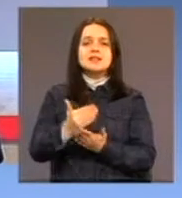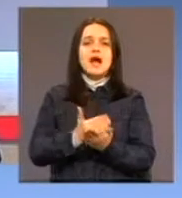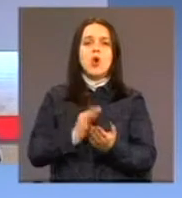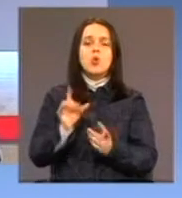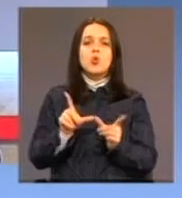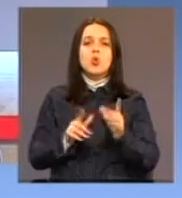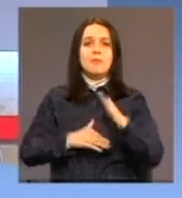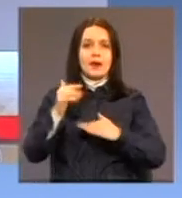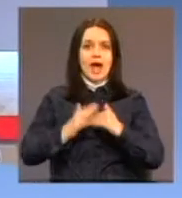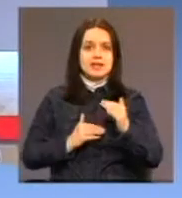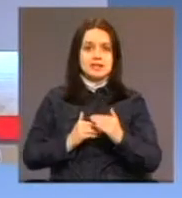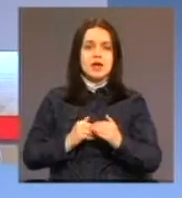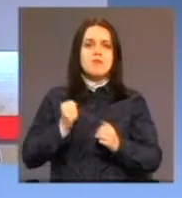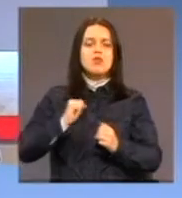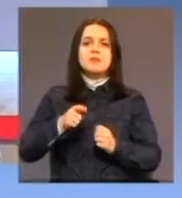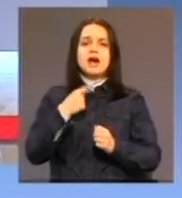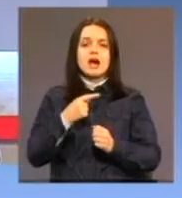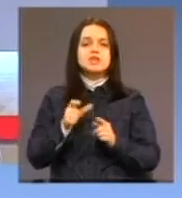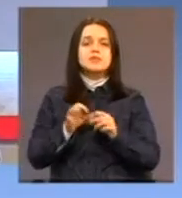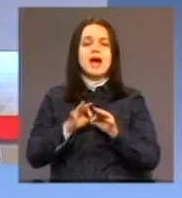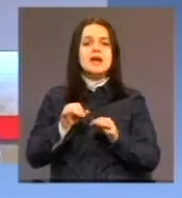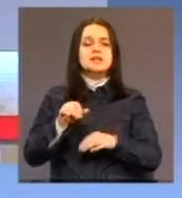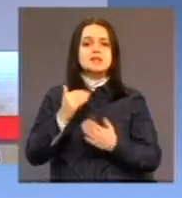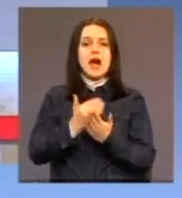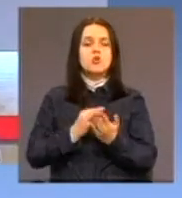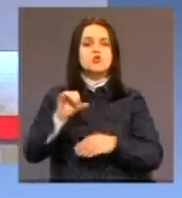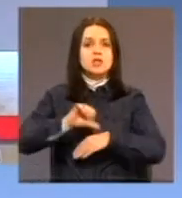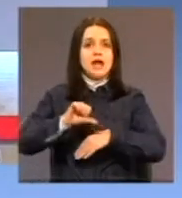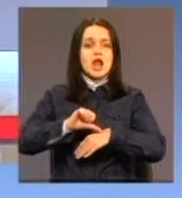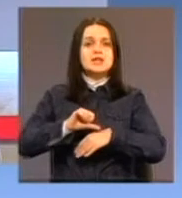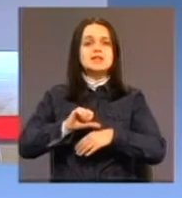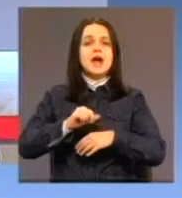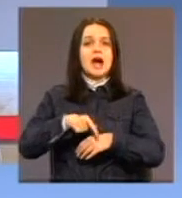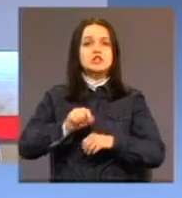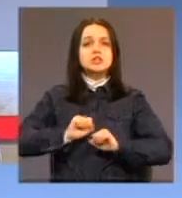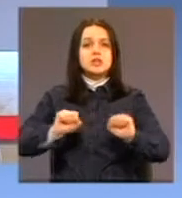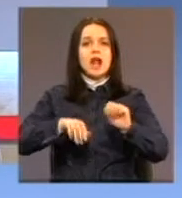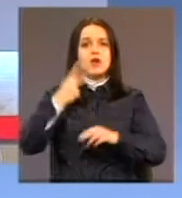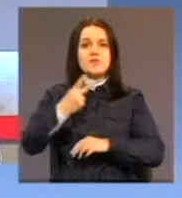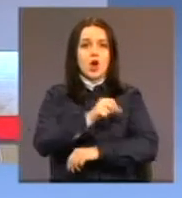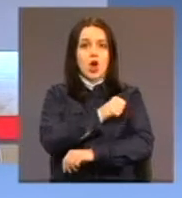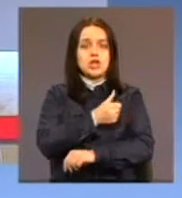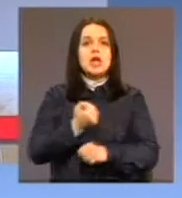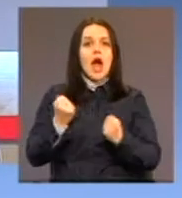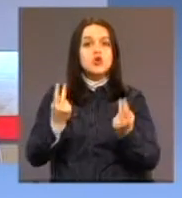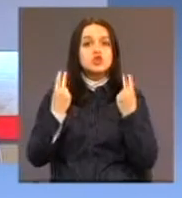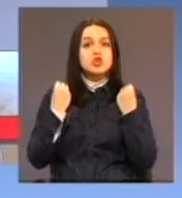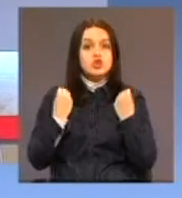zakon o socijalno zaštiti, nakon, evo, skoro dvije godine njegove primjene, se veoma dobro